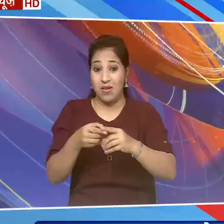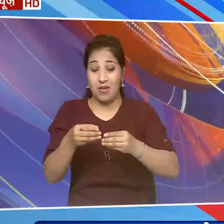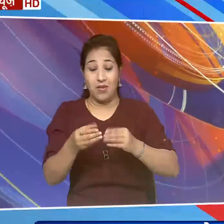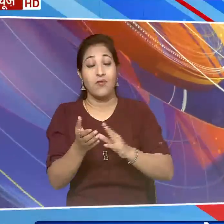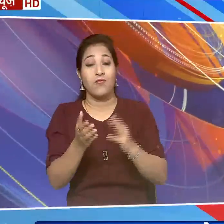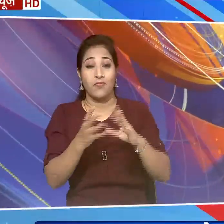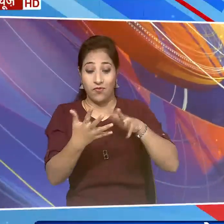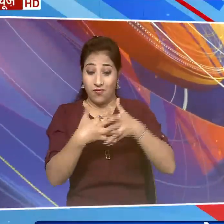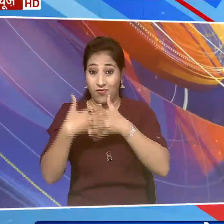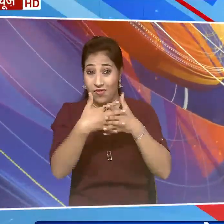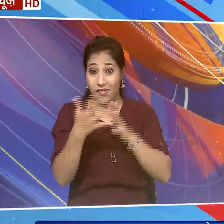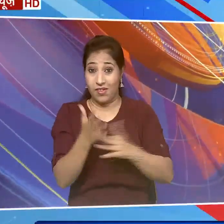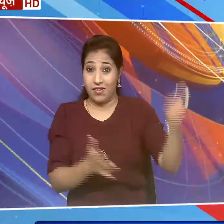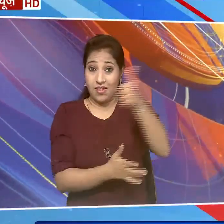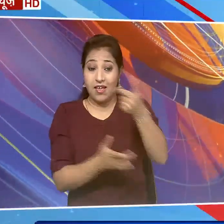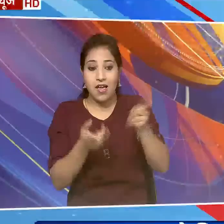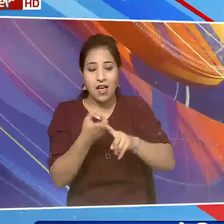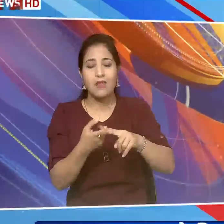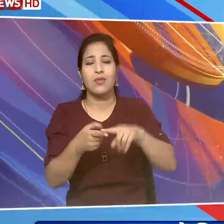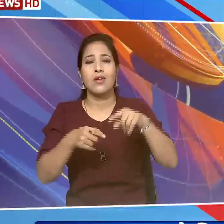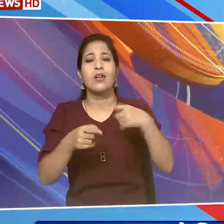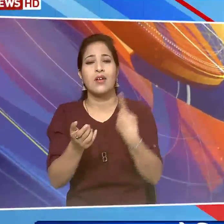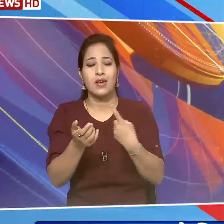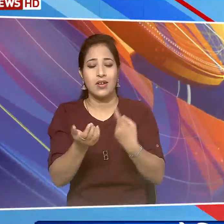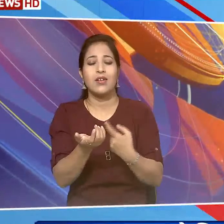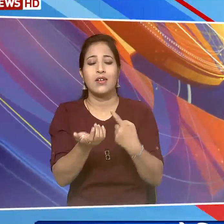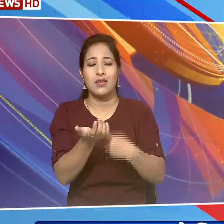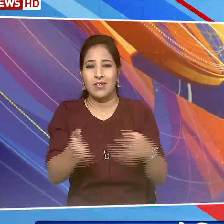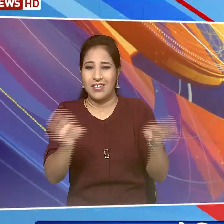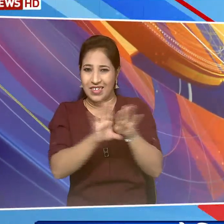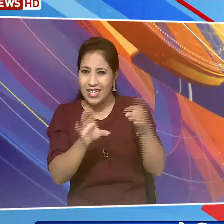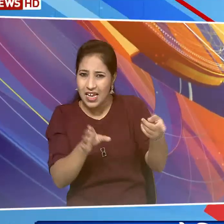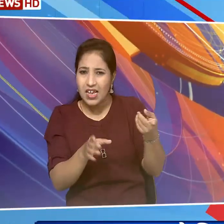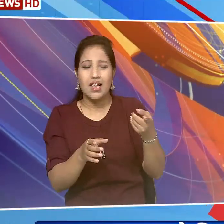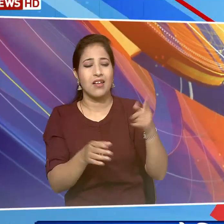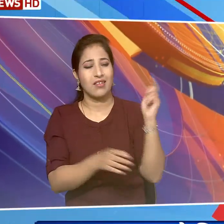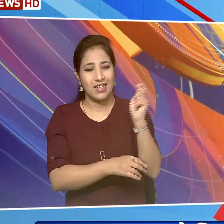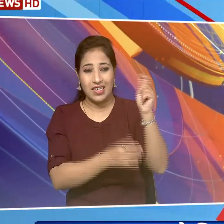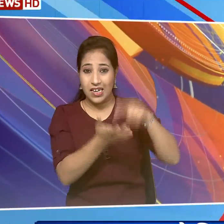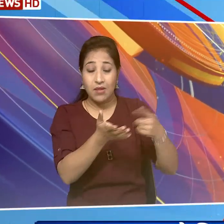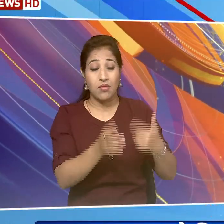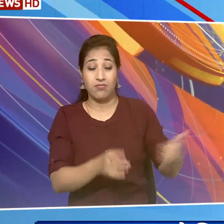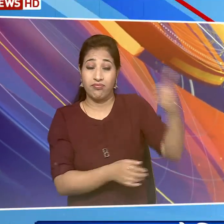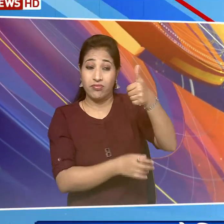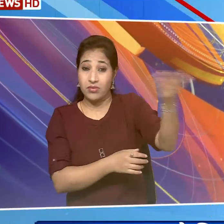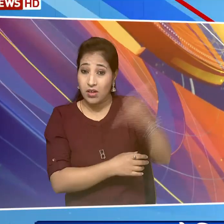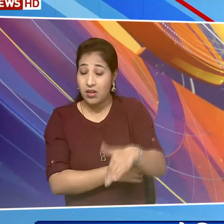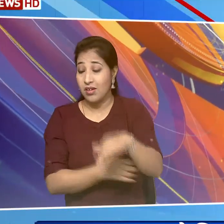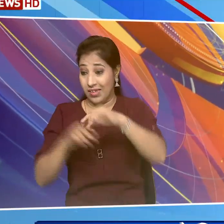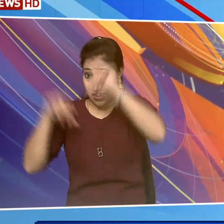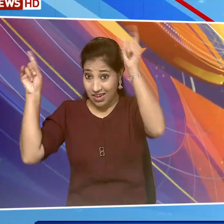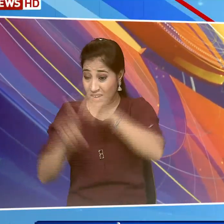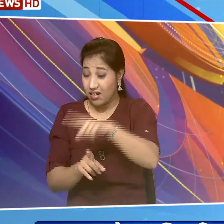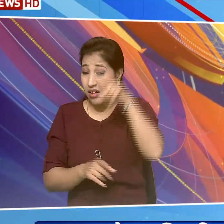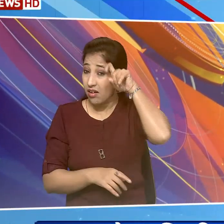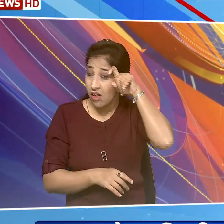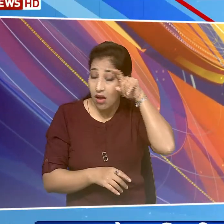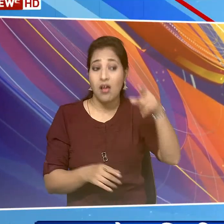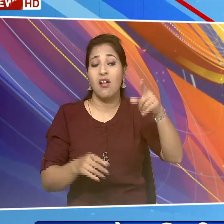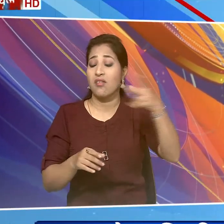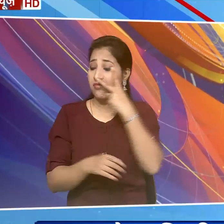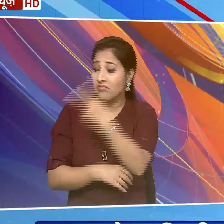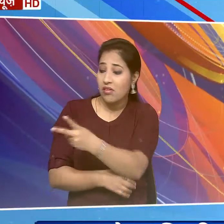मंत्राले ने रविवार को केनिया के उच्चायुक्त को बुला कर इस मामले में भारत की चिंता से उन्हें अवगत कराया